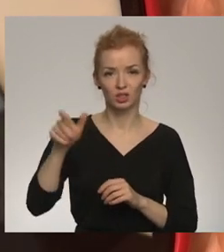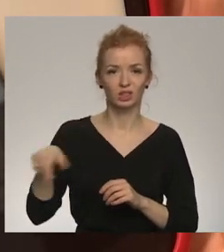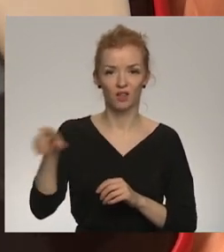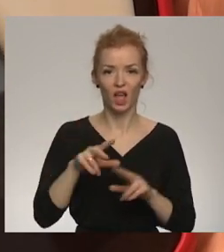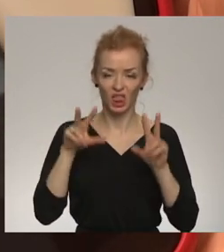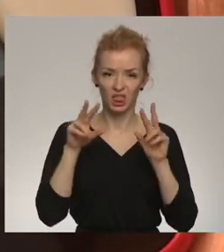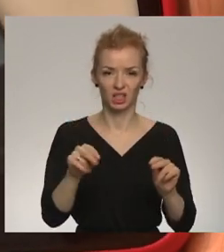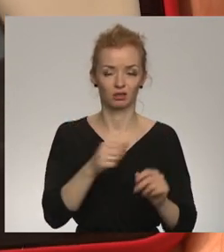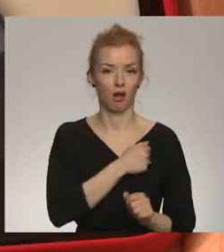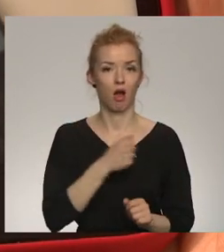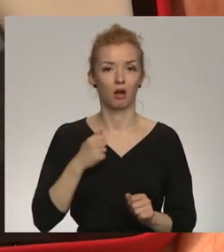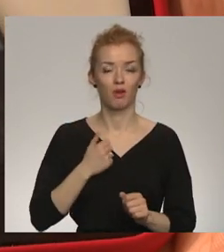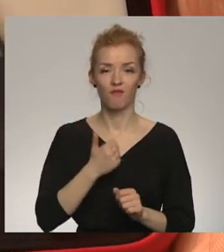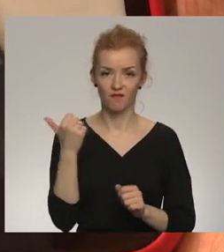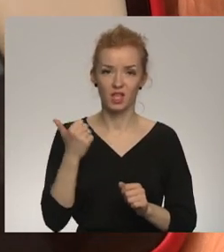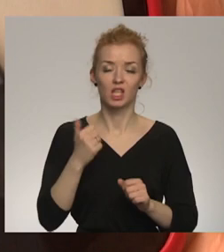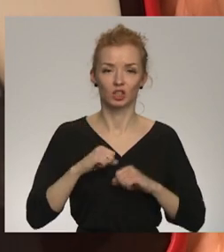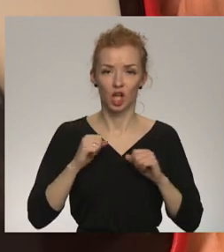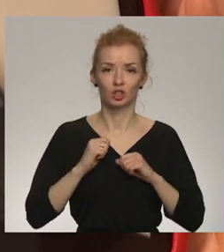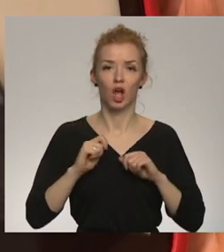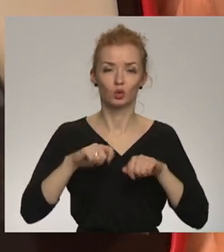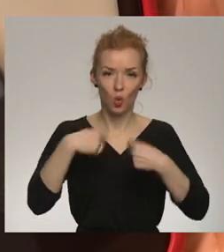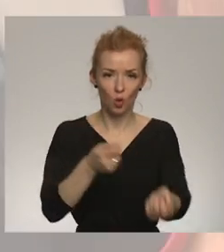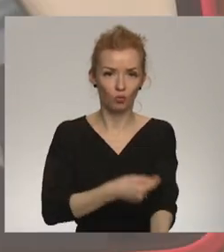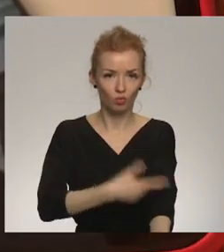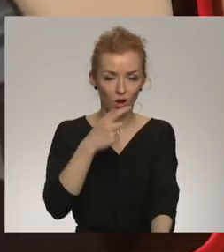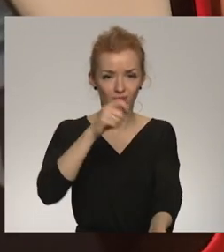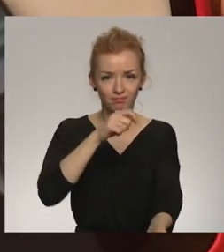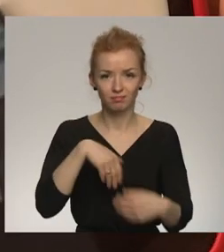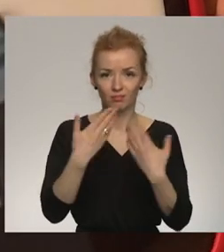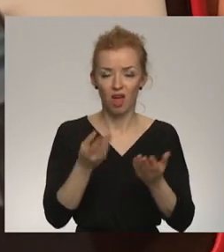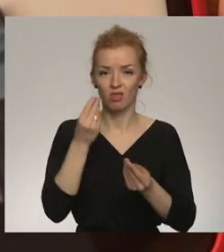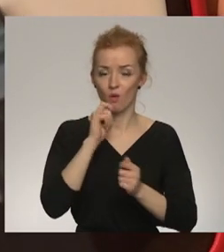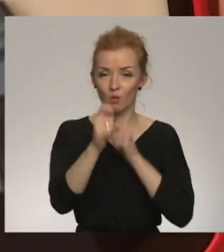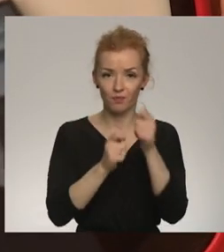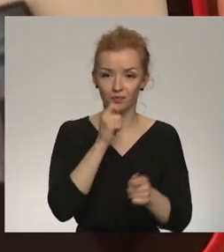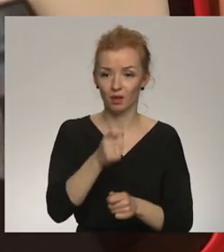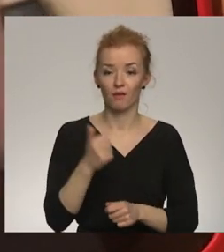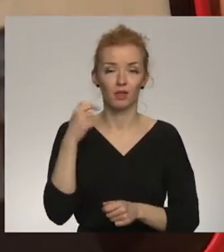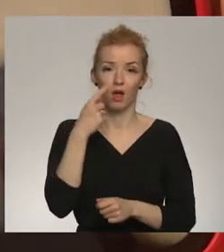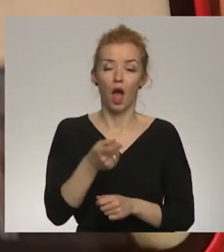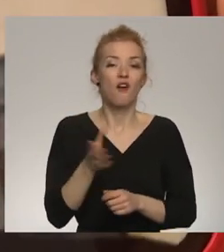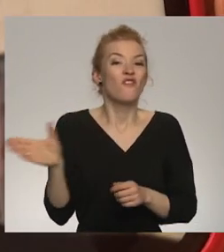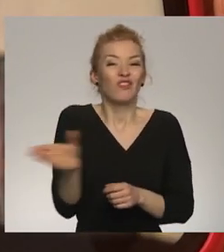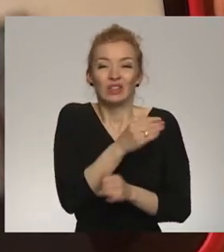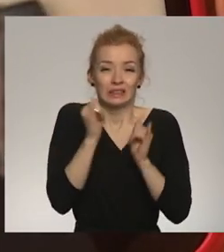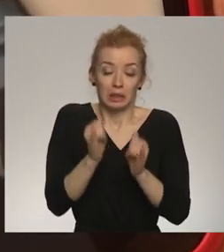tic armijai. Viņi palīdz nodod asins, ziedo savu naudu. Tāpēc es neteiktu, ka visi ir ļoti slikti.